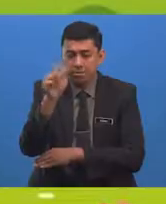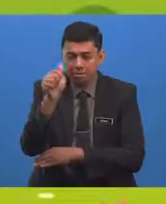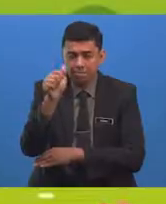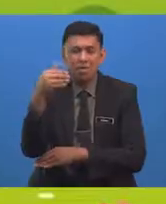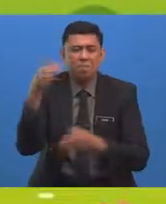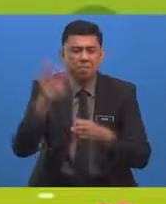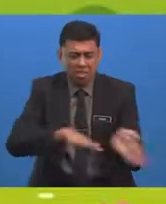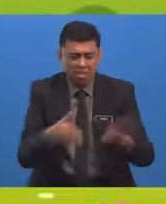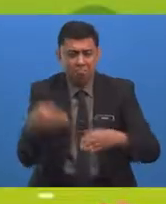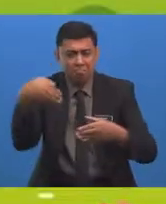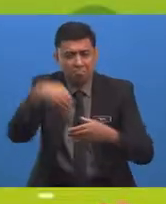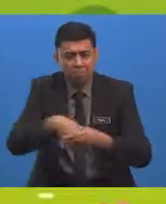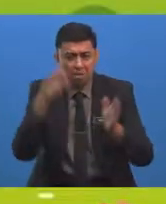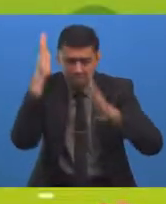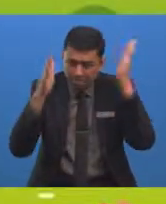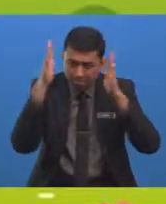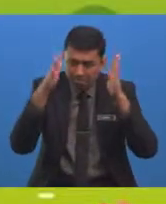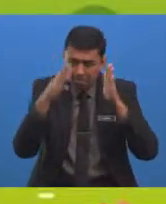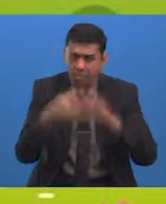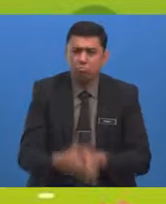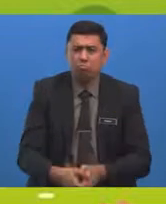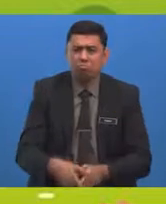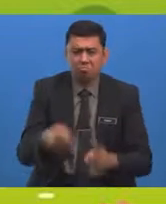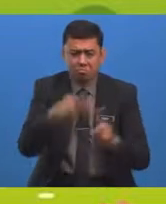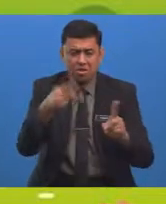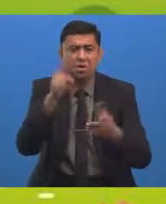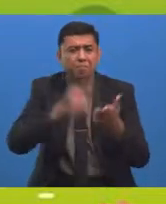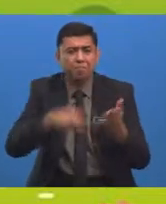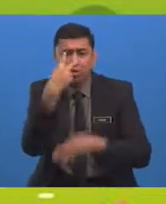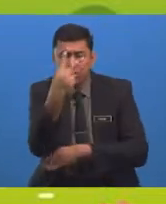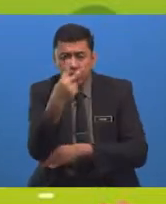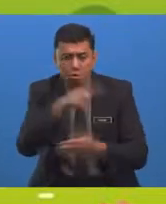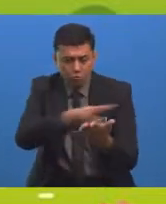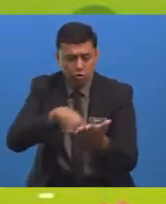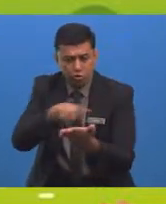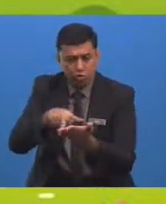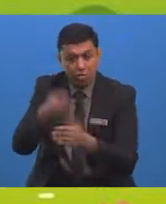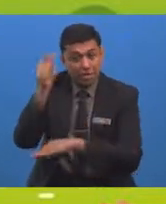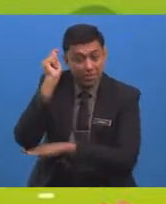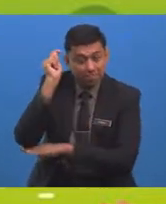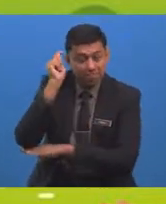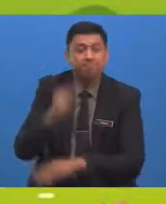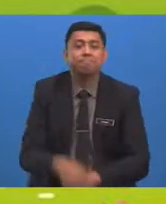Apakah perhatian yang boleh kamu buat berdasarkan video yang telah ditonton?